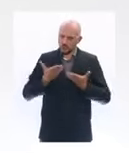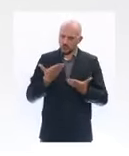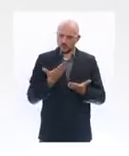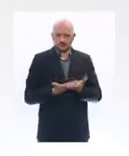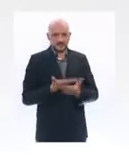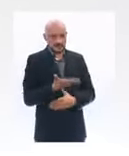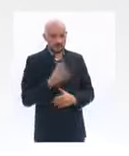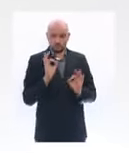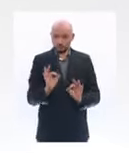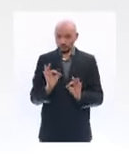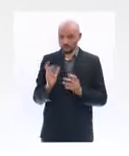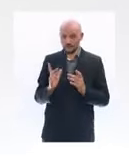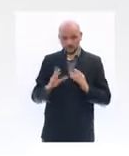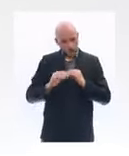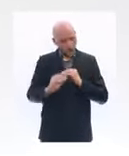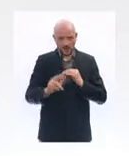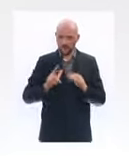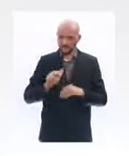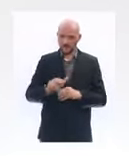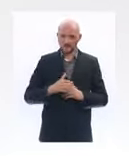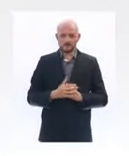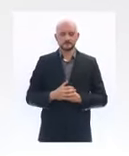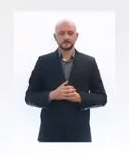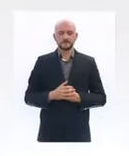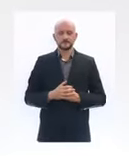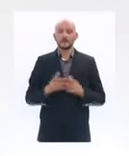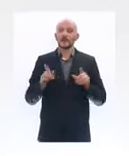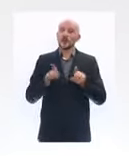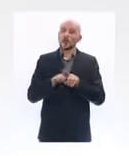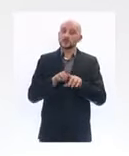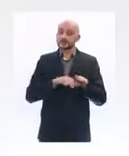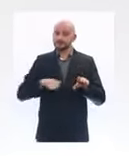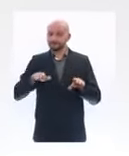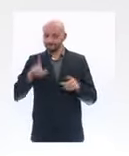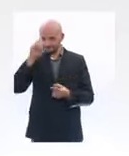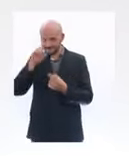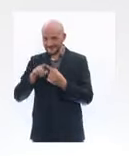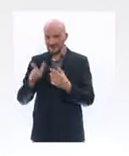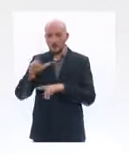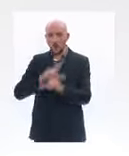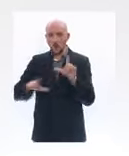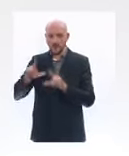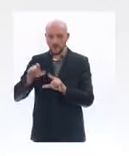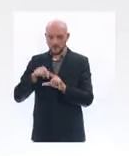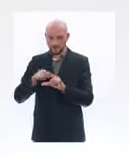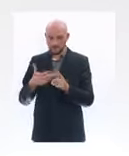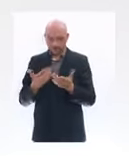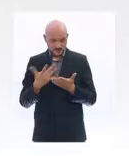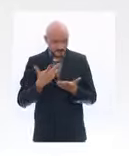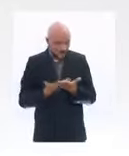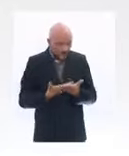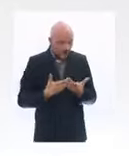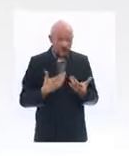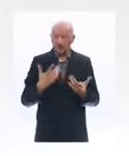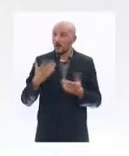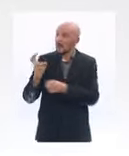Enfin, les loyers. Même si vous avez un prêt garanti par l'État, même si on vous a annulé toutes vos charges sociales, même si